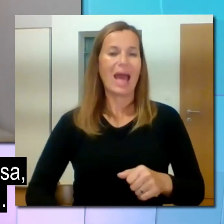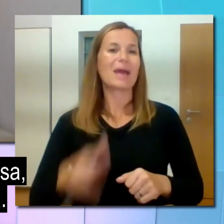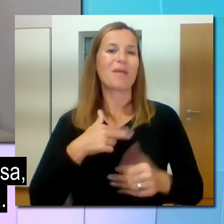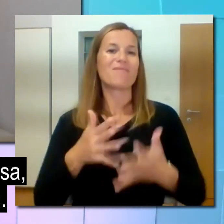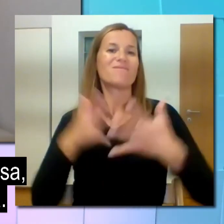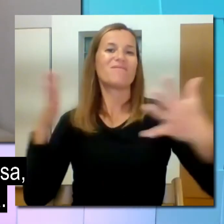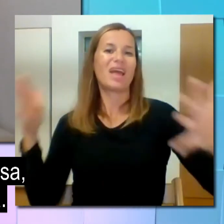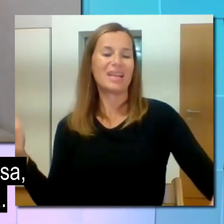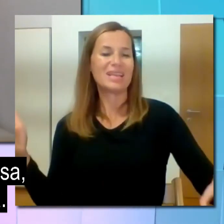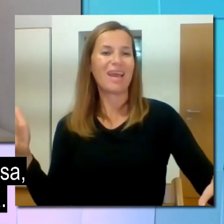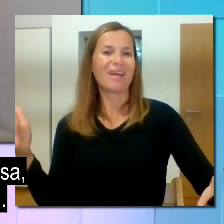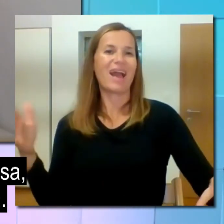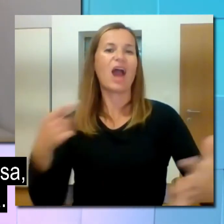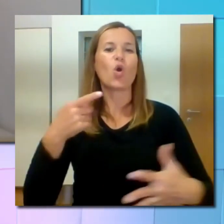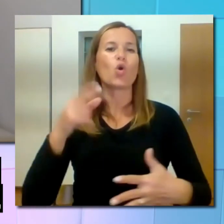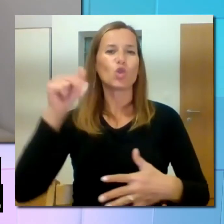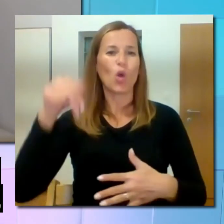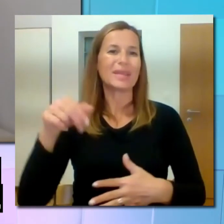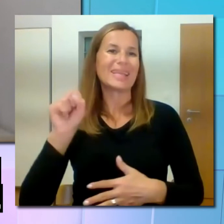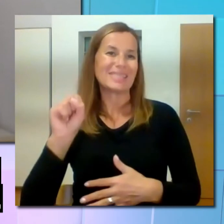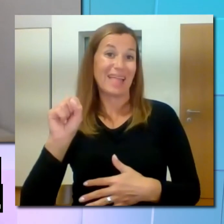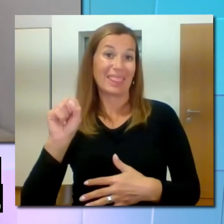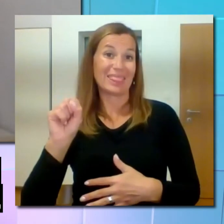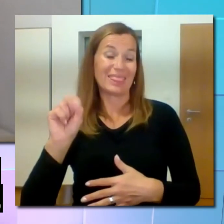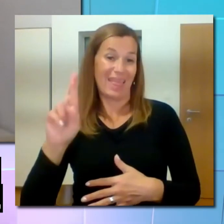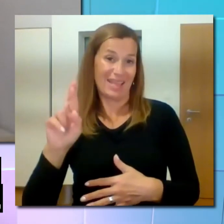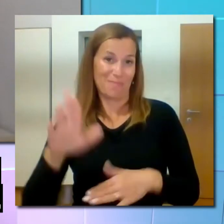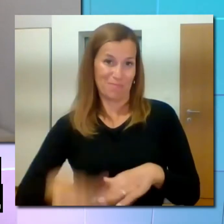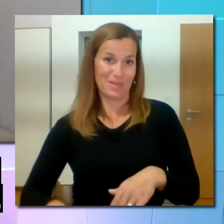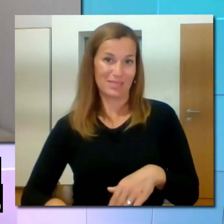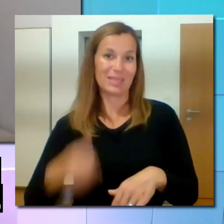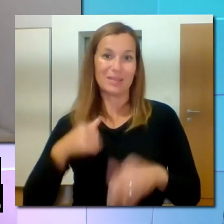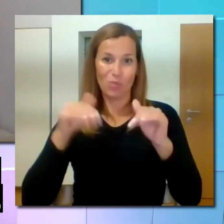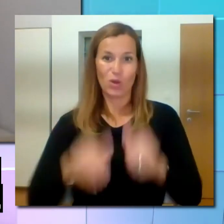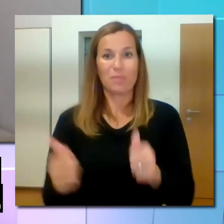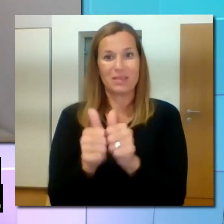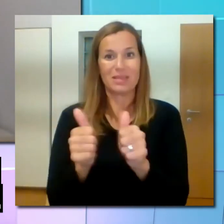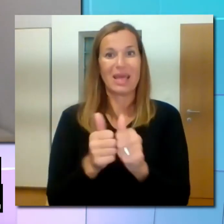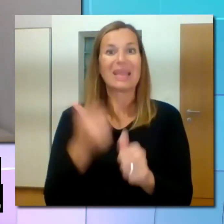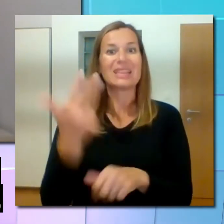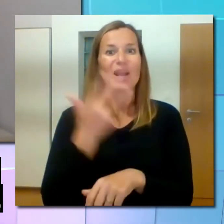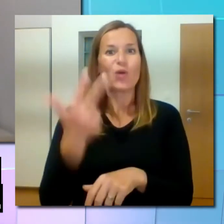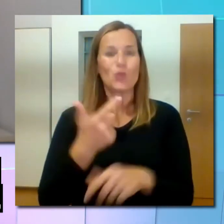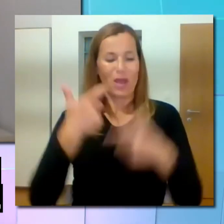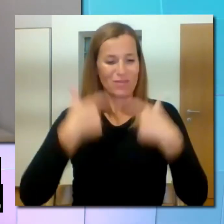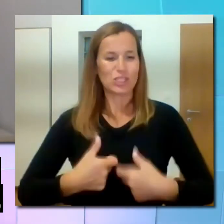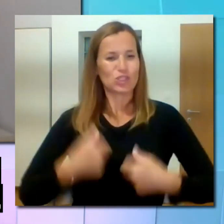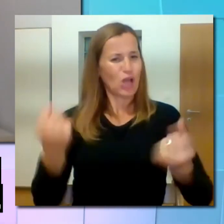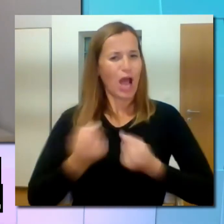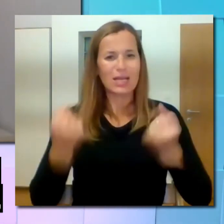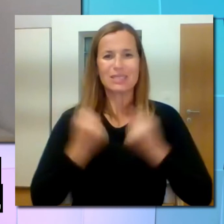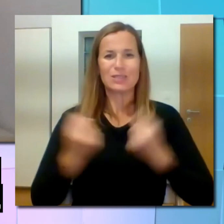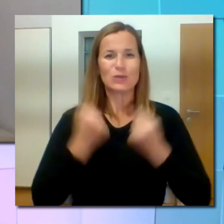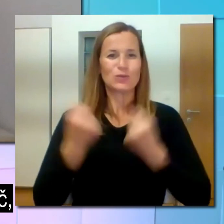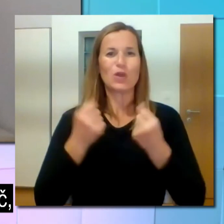imam velikega Gordon-Sedra in moram res biti s njim tri ure fizično